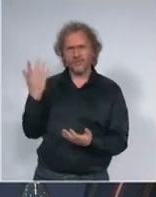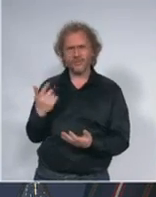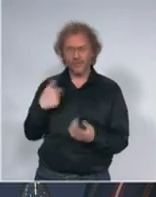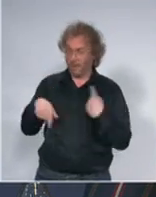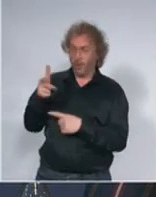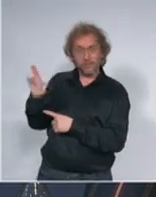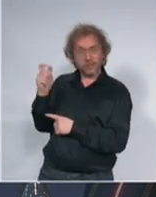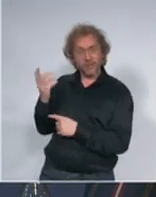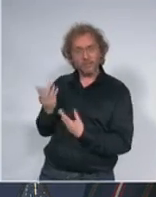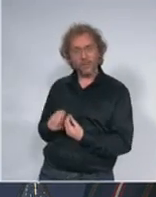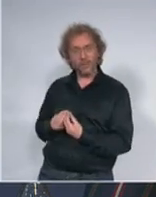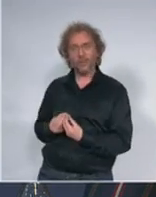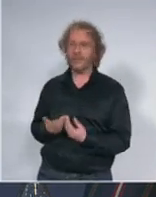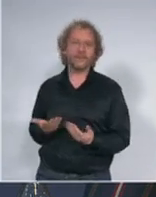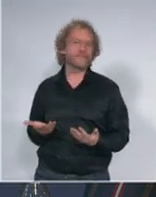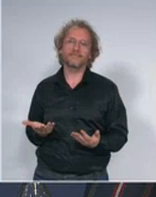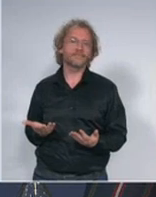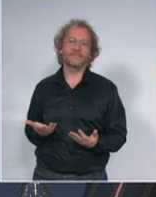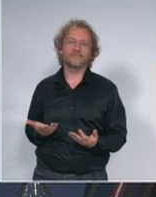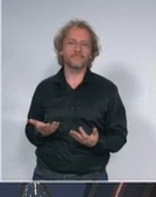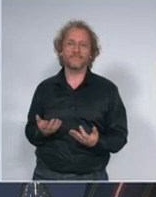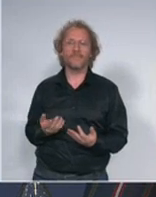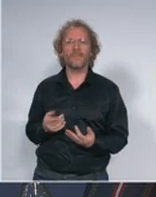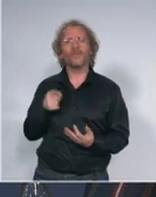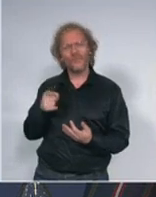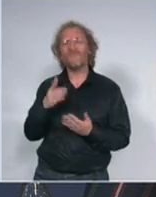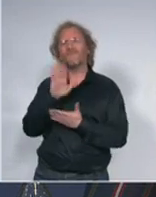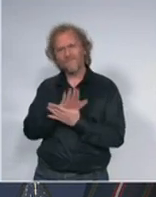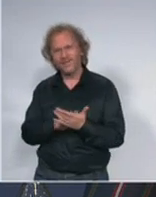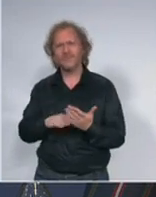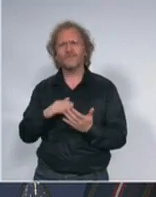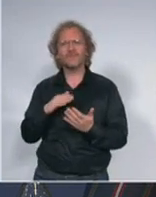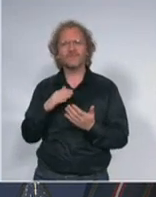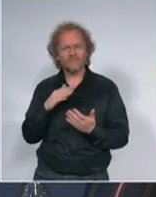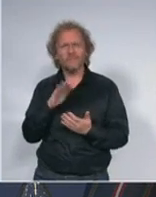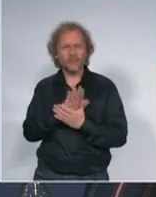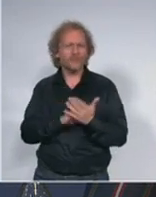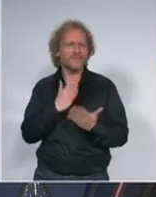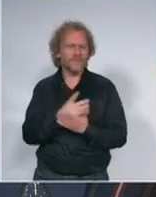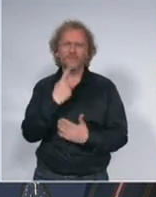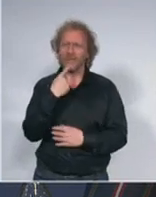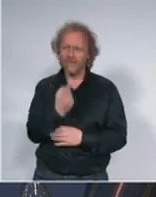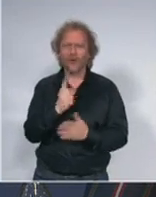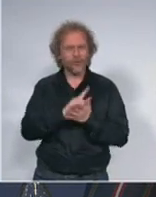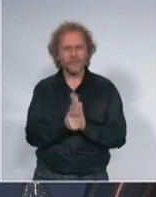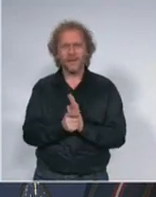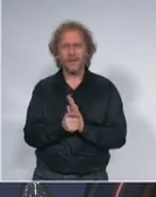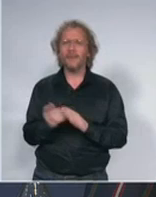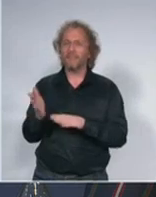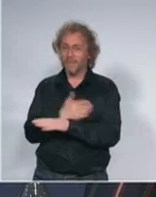to je već na početku rečeno odmah i to je i pre uvođena ovog stanja